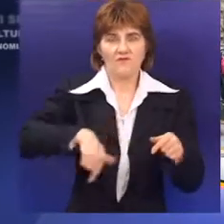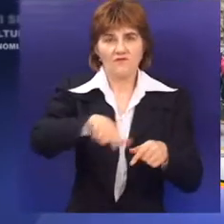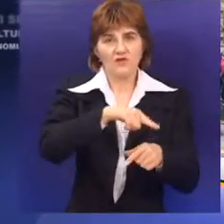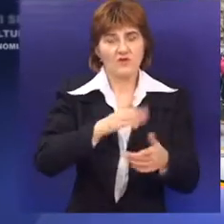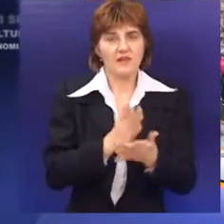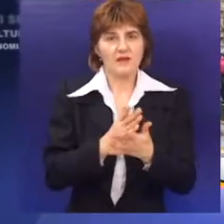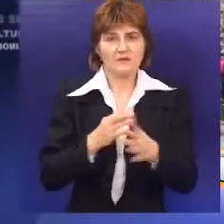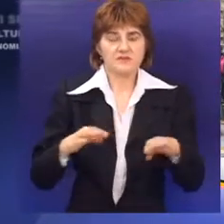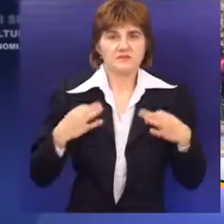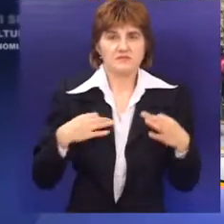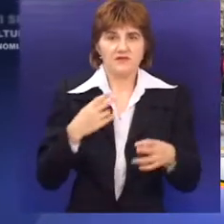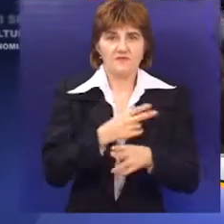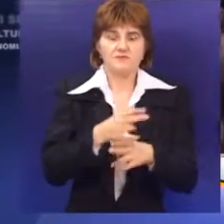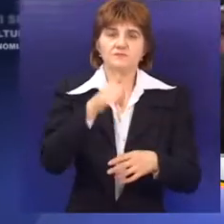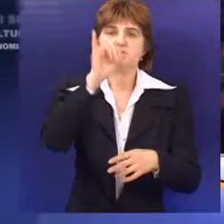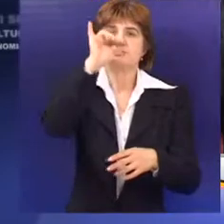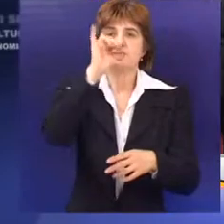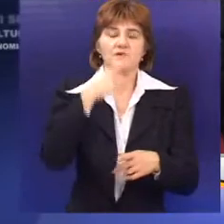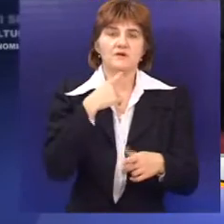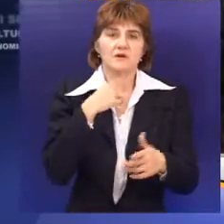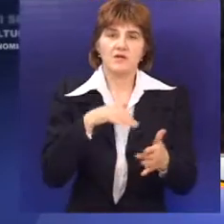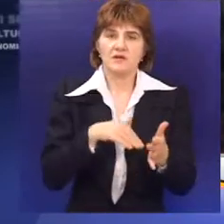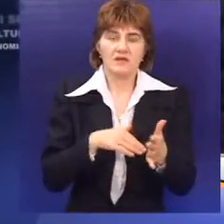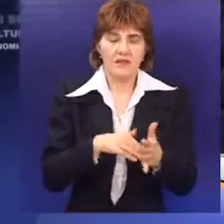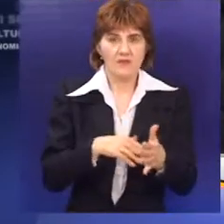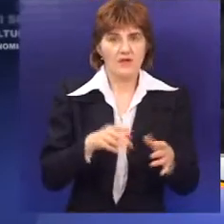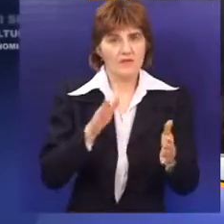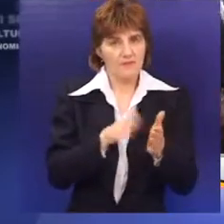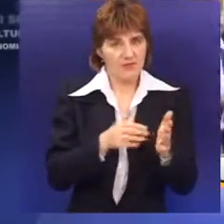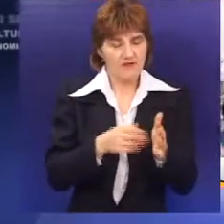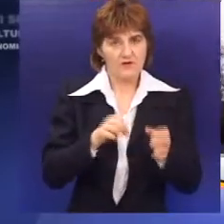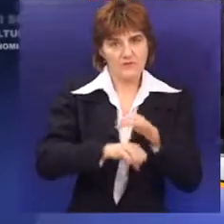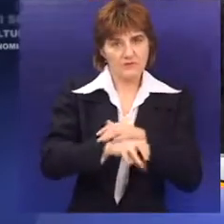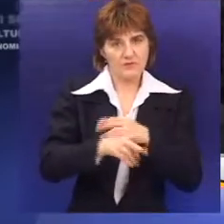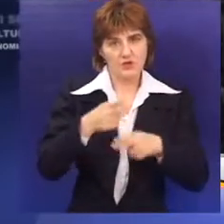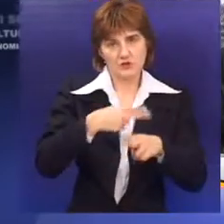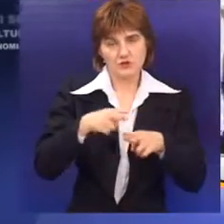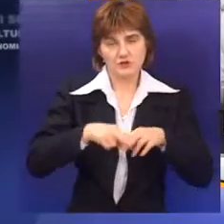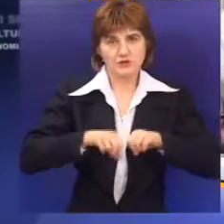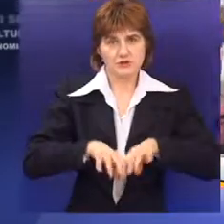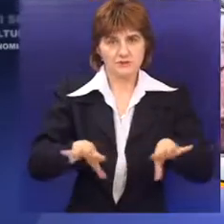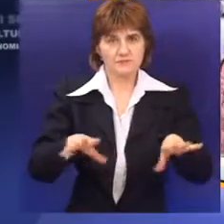bude dostupna svakom domaćinstvu, kao i da se upotrebljena voda kanališe i pričišćava.